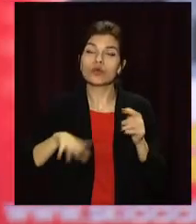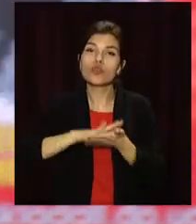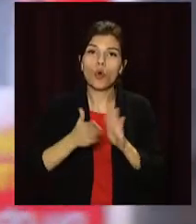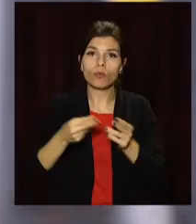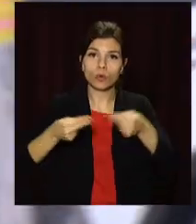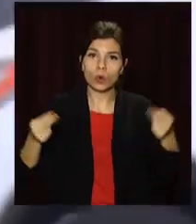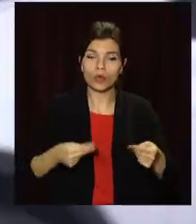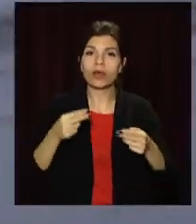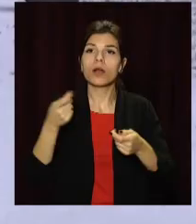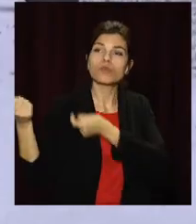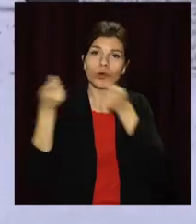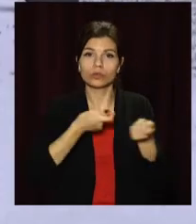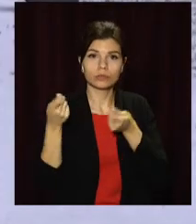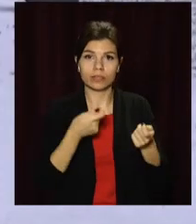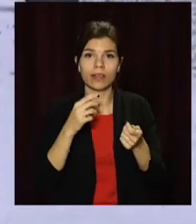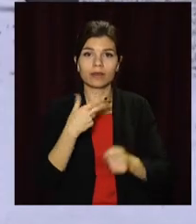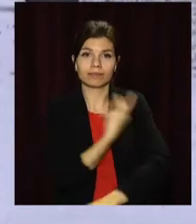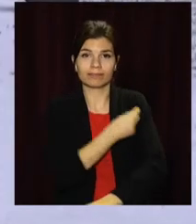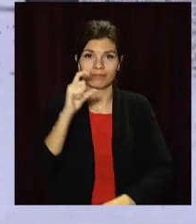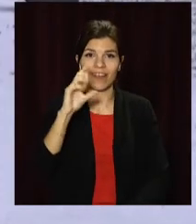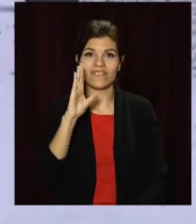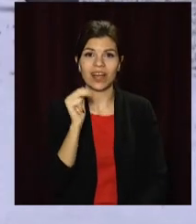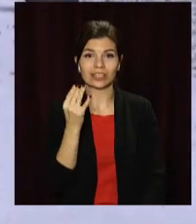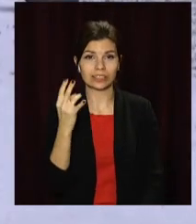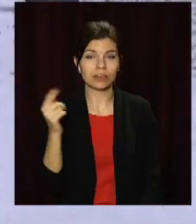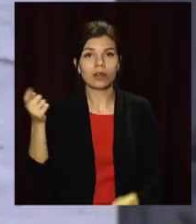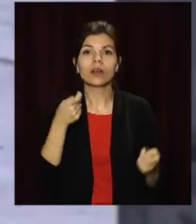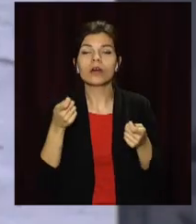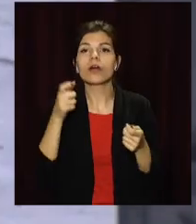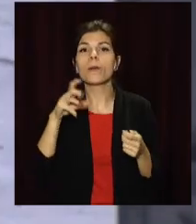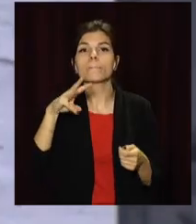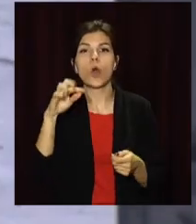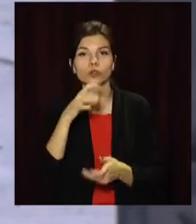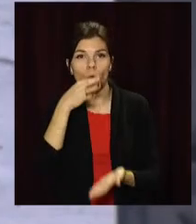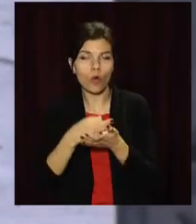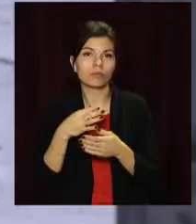договір на поставку вакцини. Вакцинацію координуватиме оперативний штаб МОЗ.